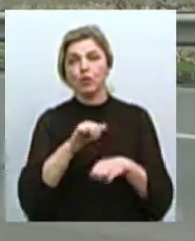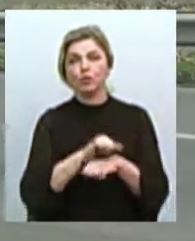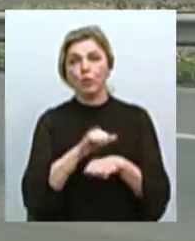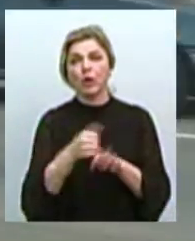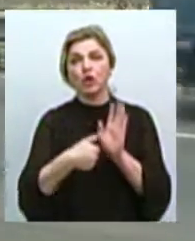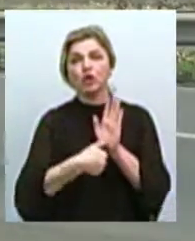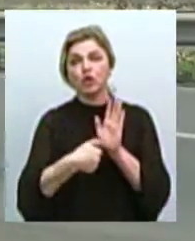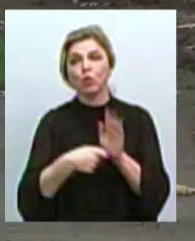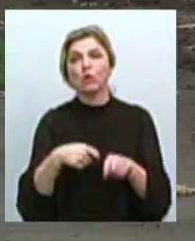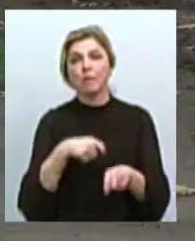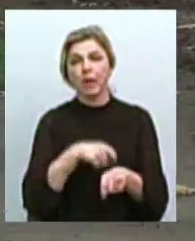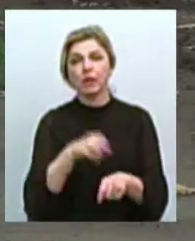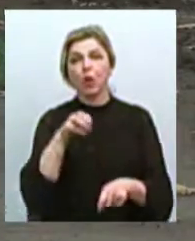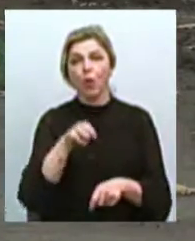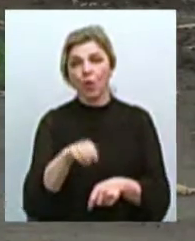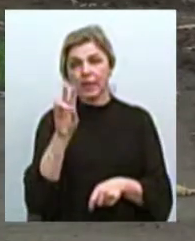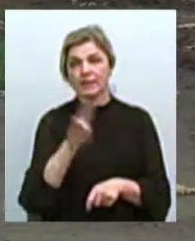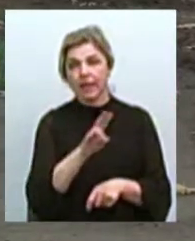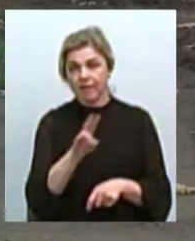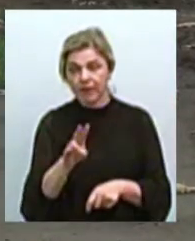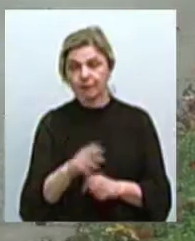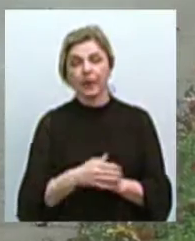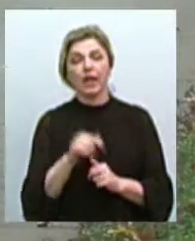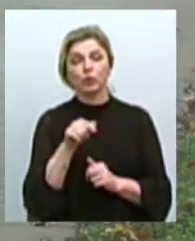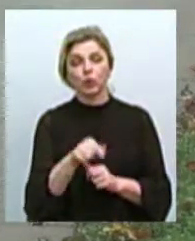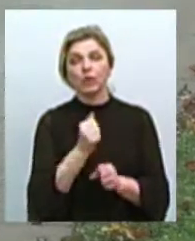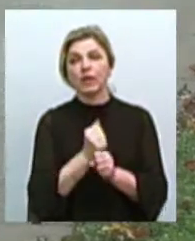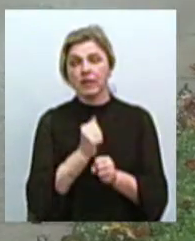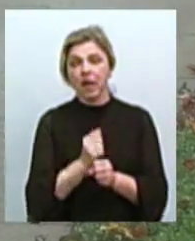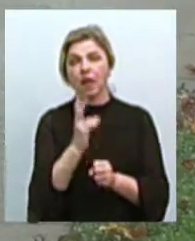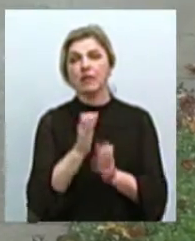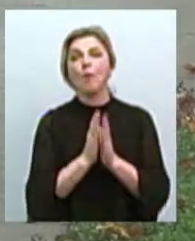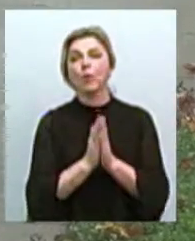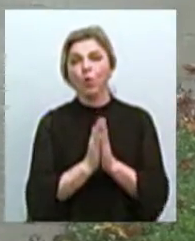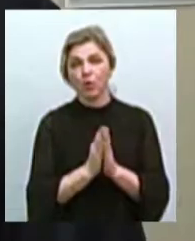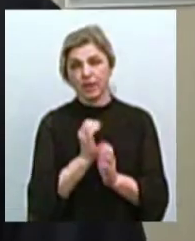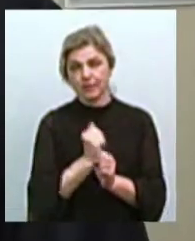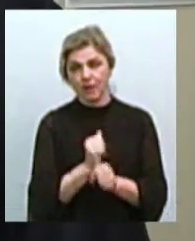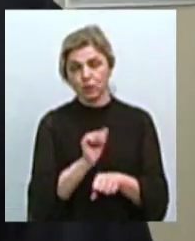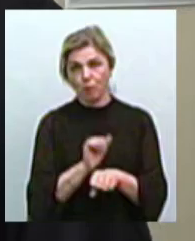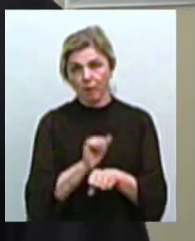метрах від церкви. Зупинковий комплекс встановлять на порухання представників вірменської спільноти у Миколаїві.